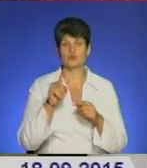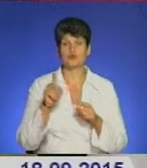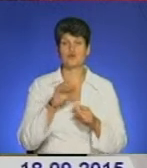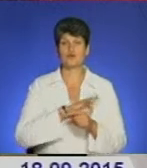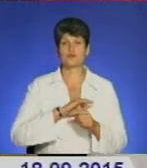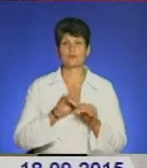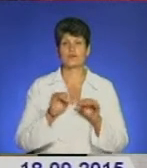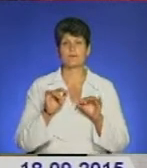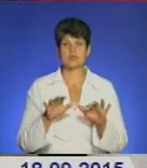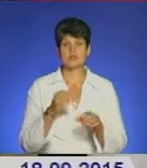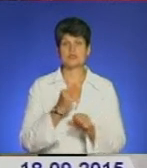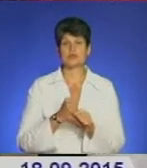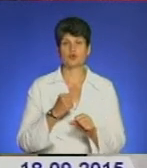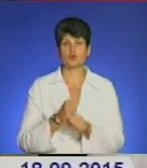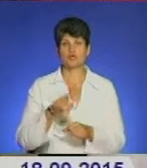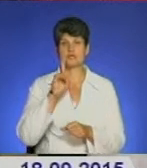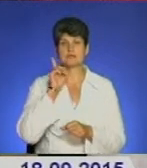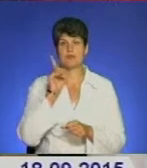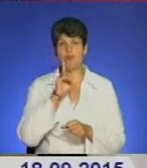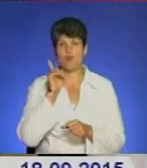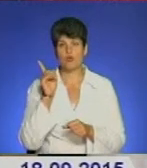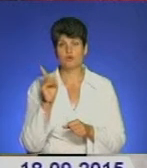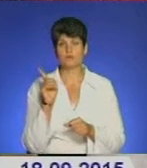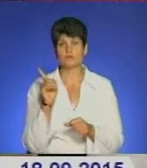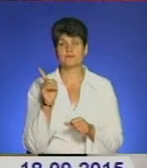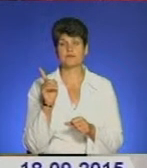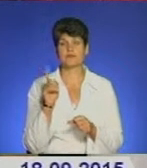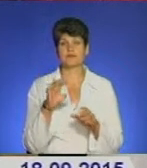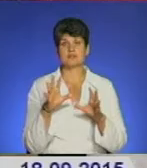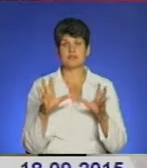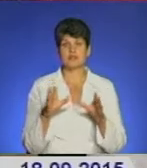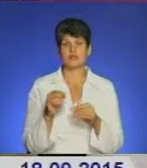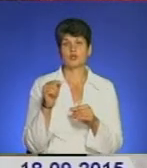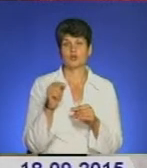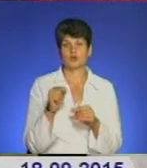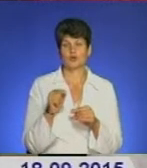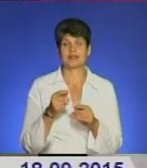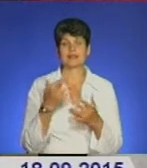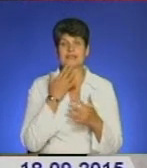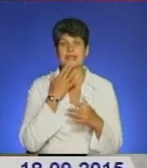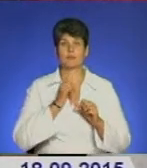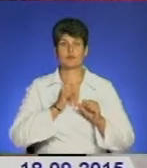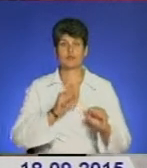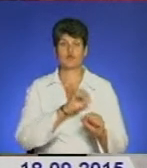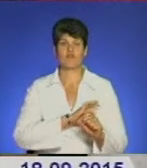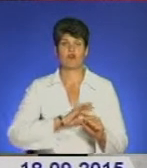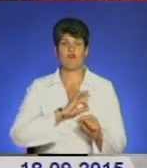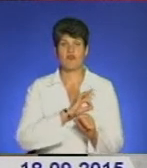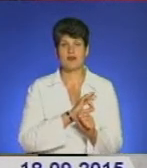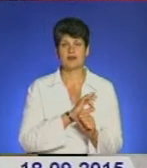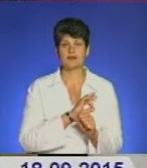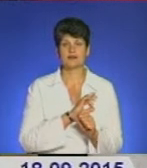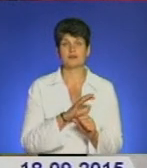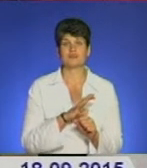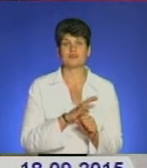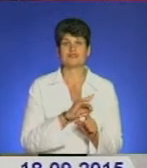процеси, робота з молоддю і в царині, скажімо, того же самого національно-патріотичного виховання, пішов